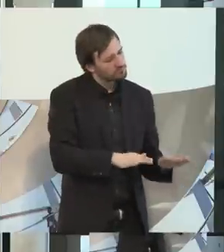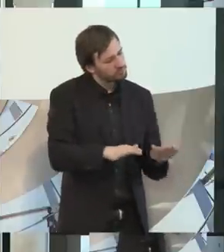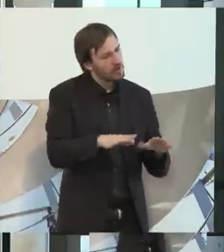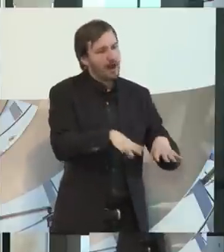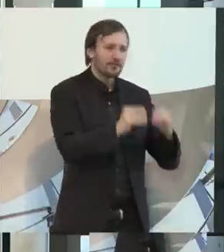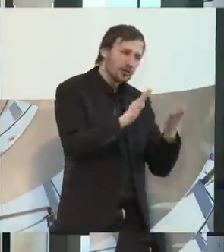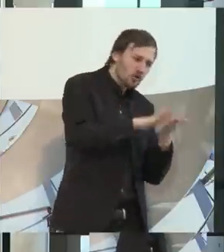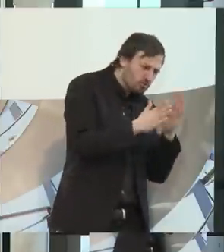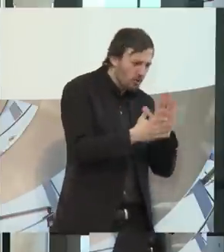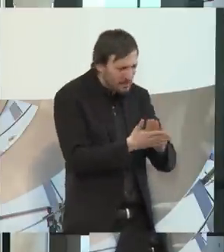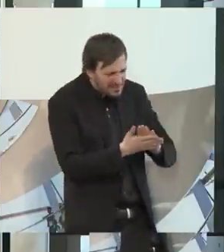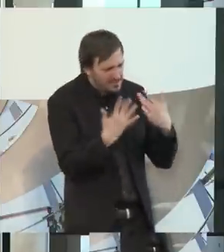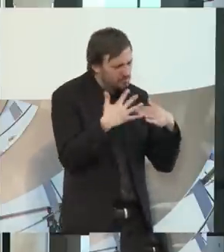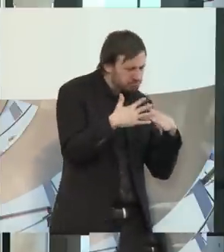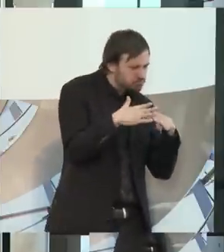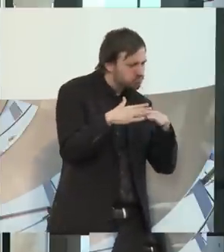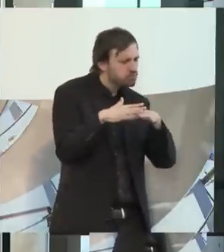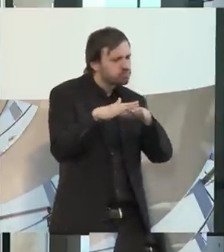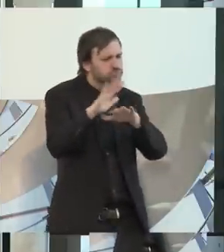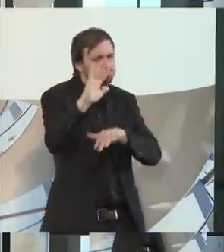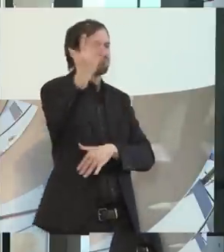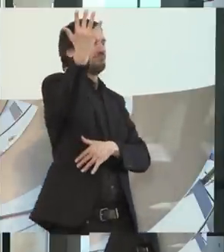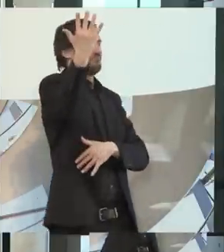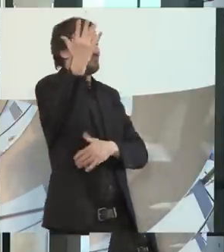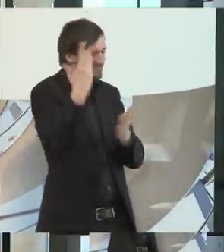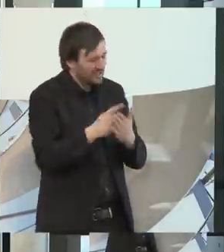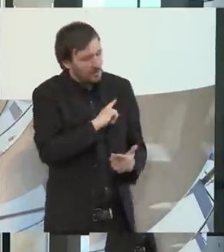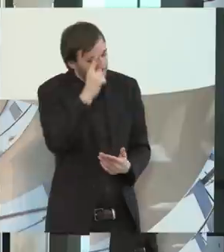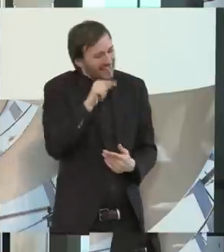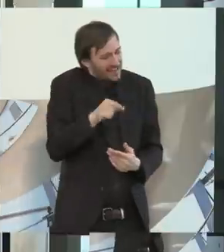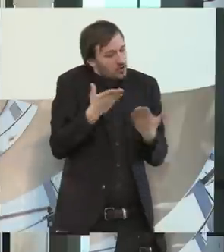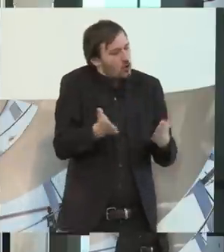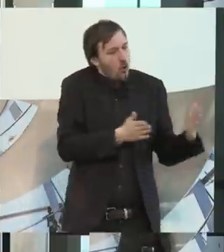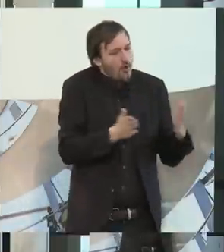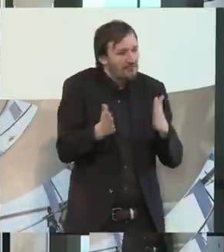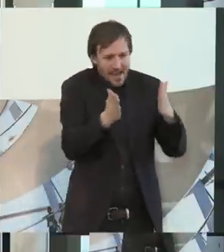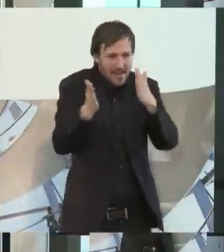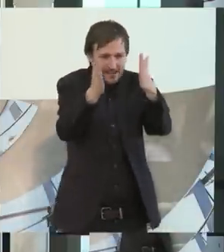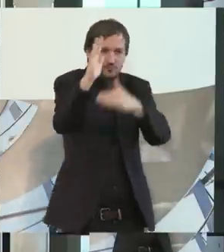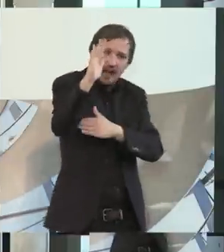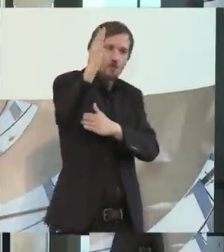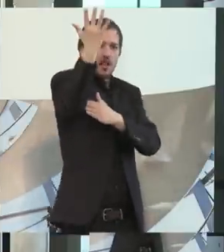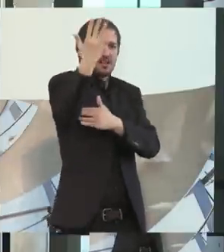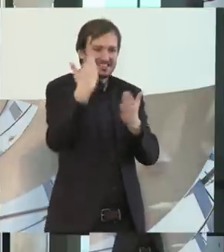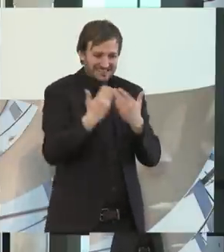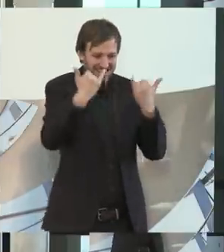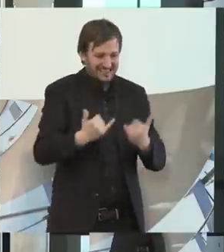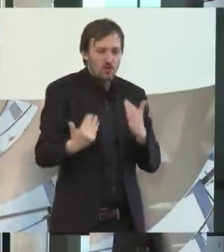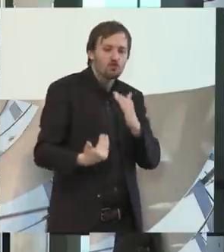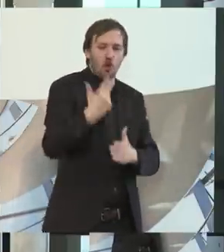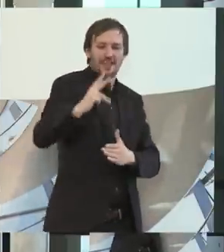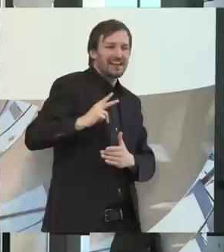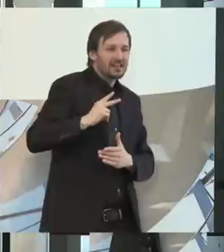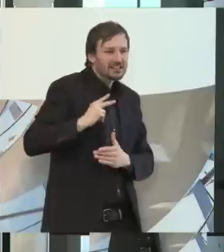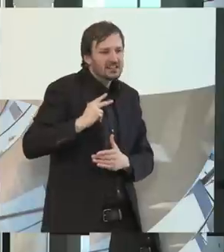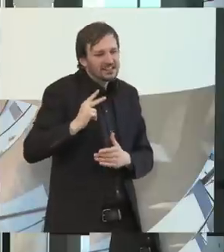finden, überhaupt gar keine Frage. Aber ich glaube schon, dass das der Weg ist. Und das ist auch der Weg, glaube ich, der neuen Zeit, der neuen Generation.